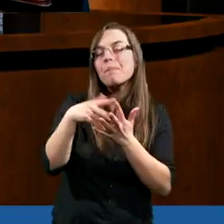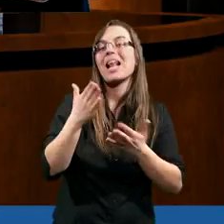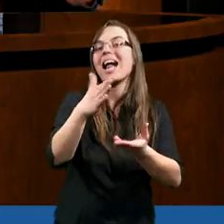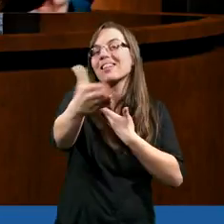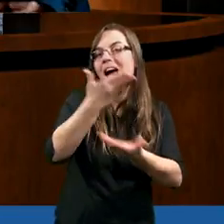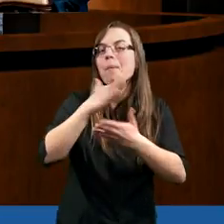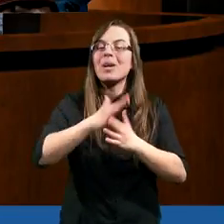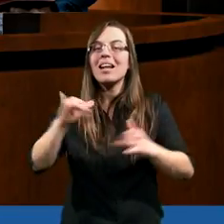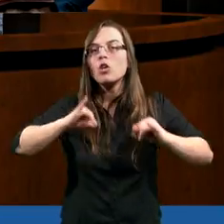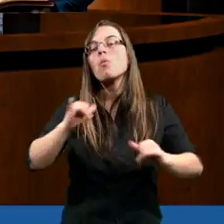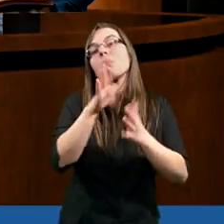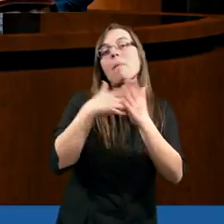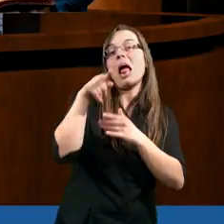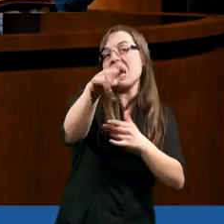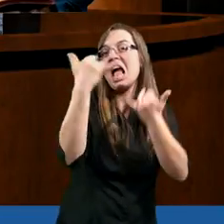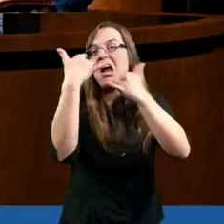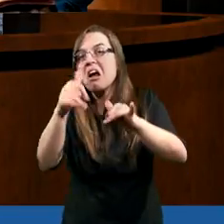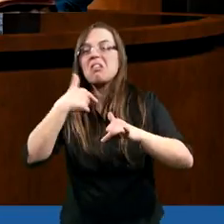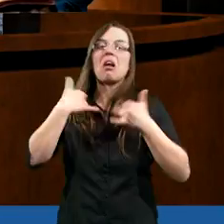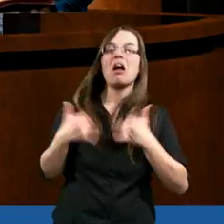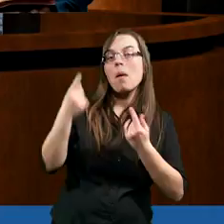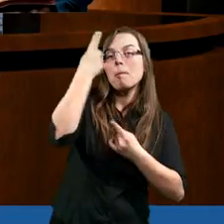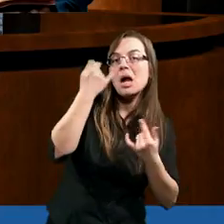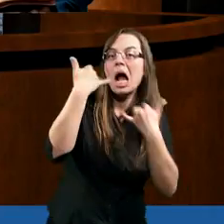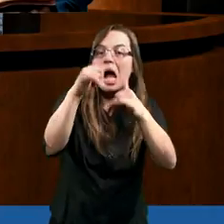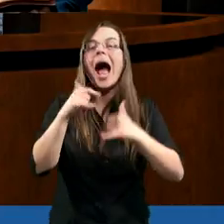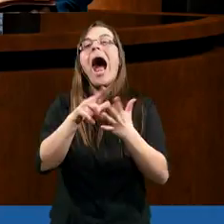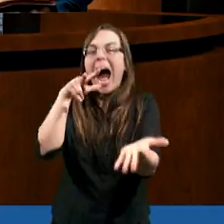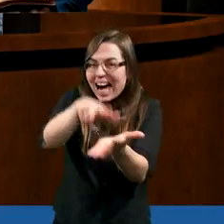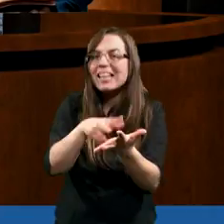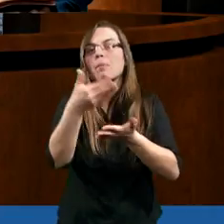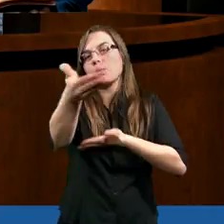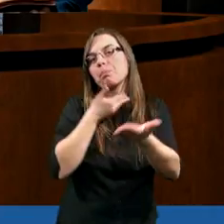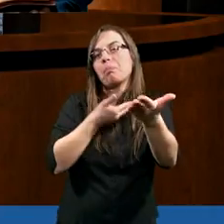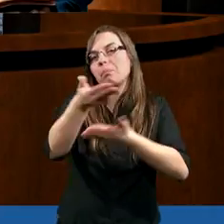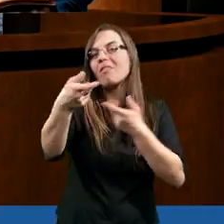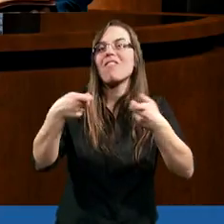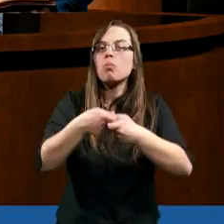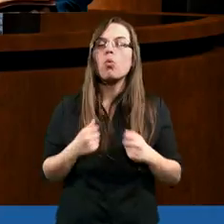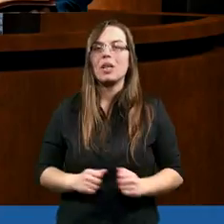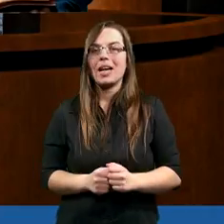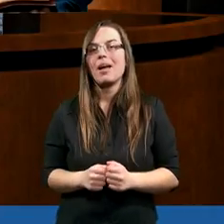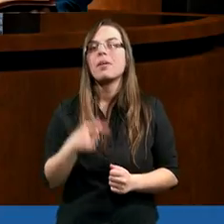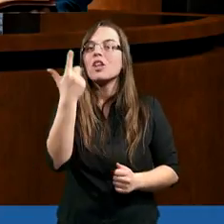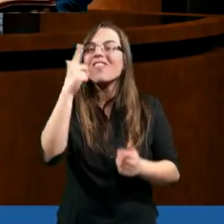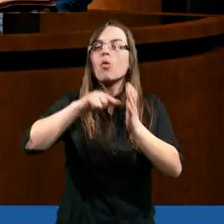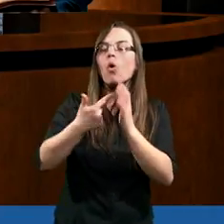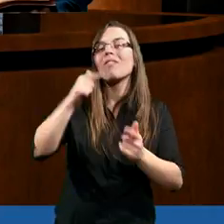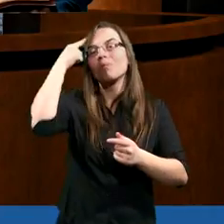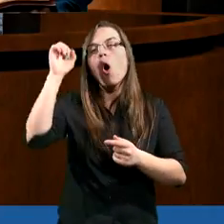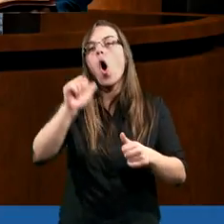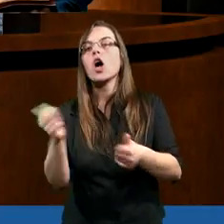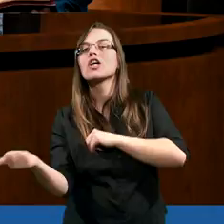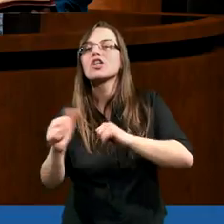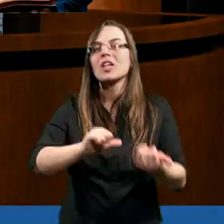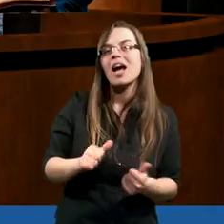tego, że ktoś jest nieco inny niż ja i myśli nieco inaczej niż ja. Spomnieliśmy dwukrotnie tutaj o